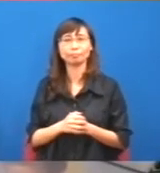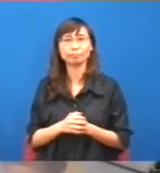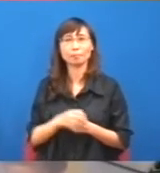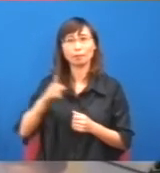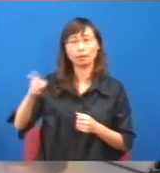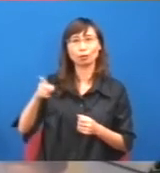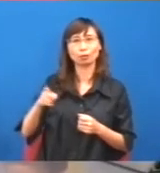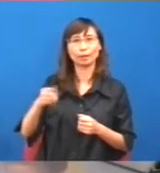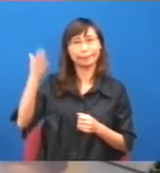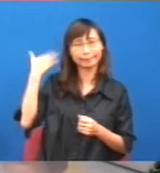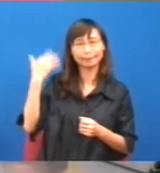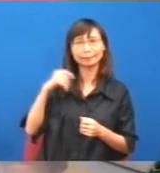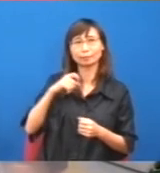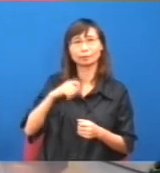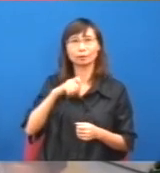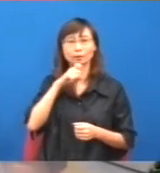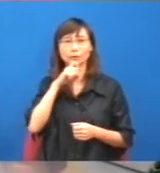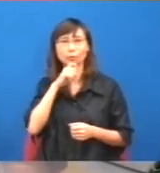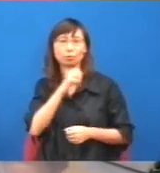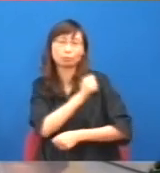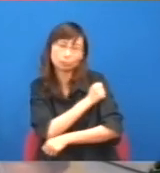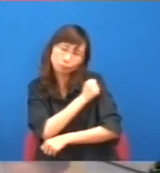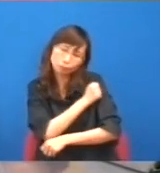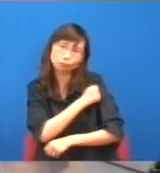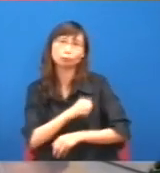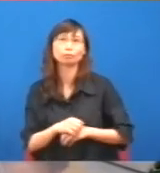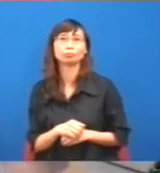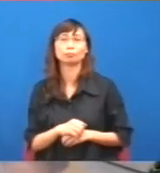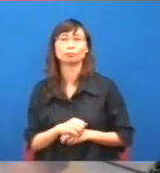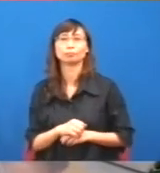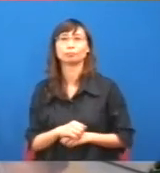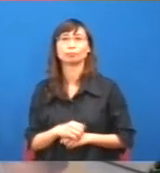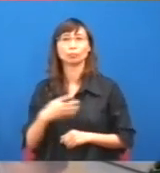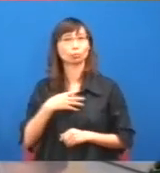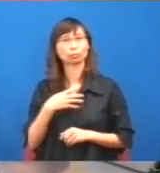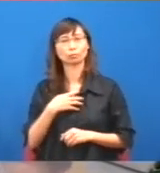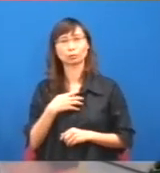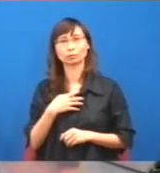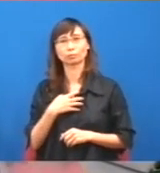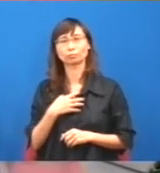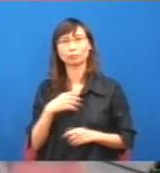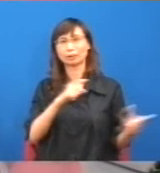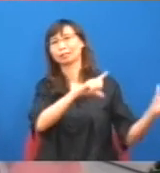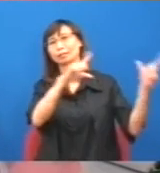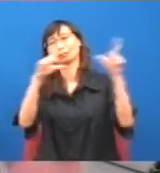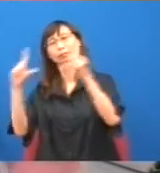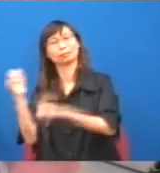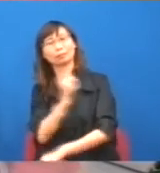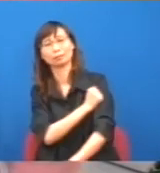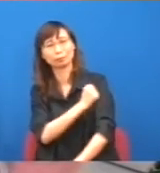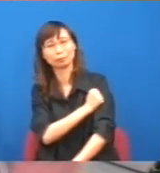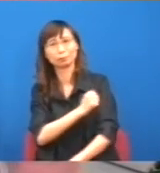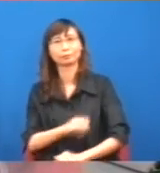他曾經道日如年,現在就不是了,即是他講過,即是其實他,